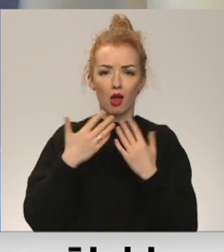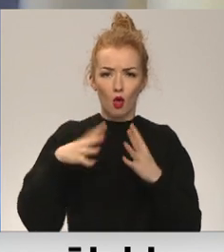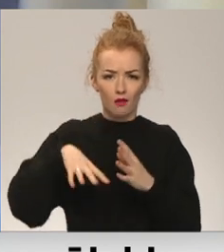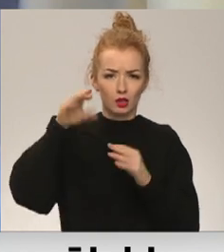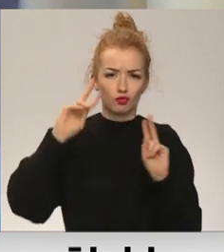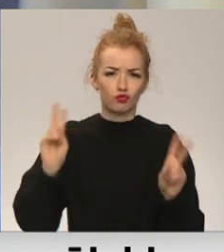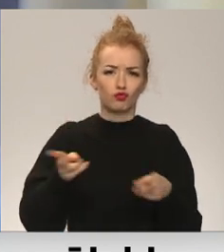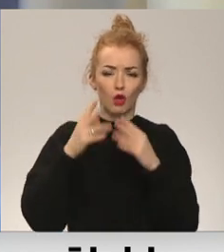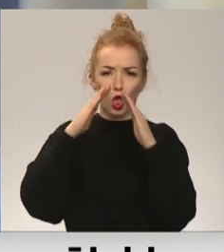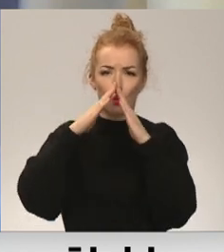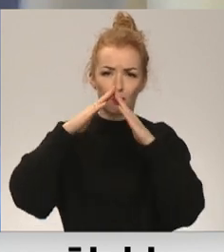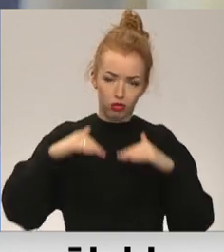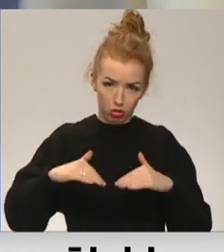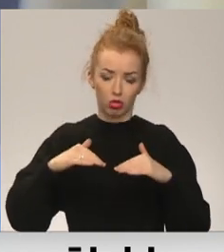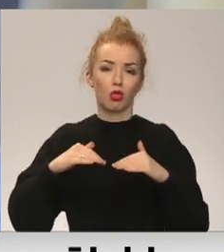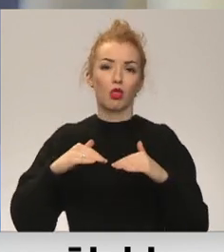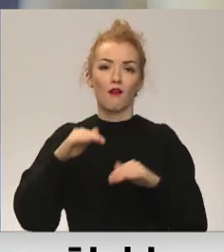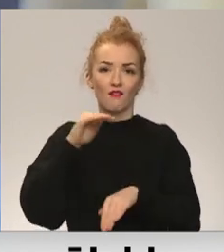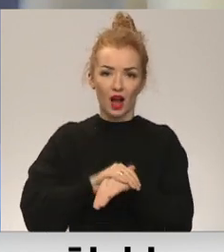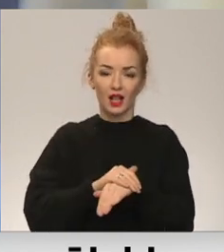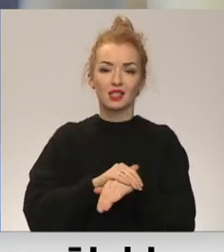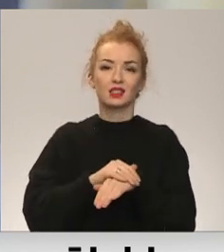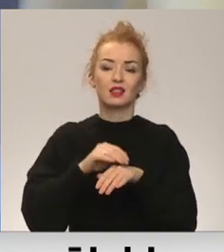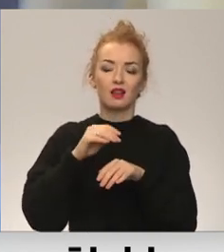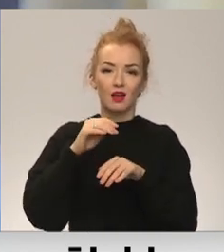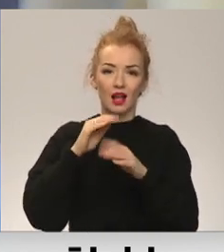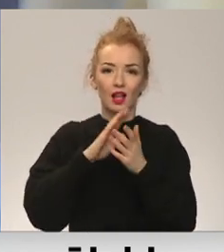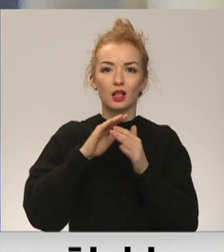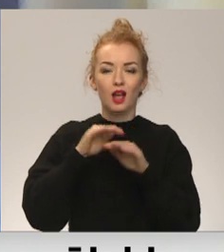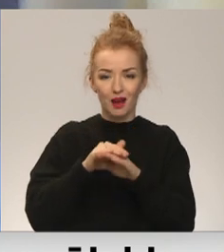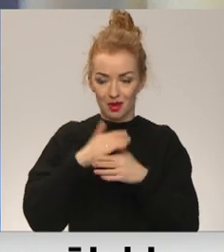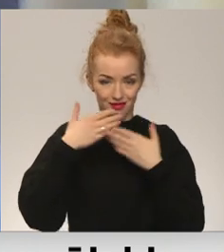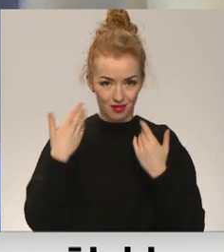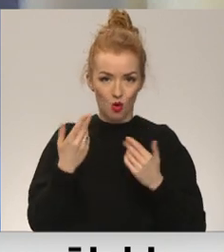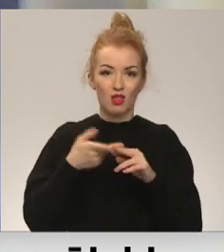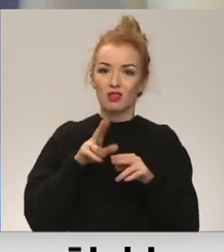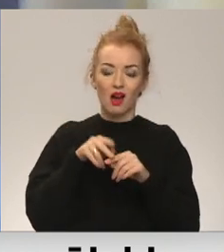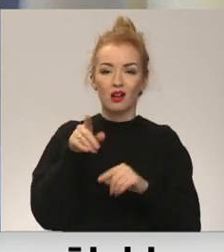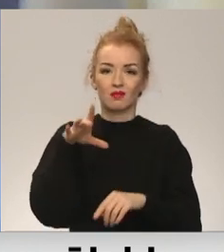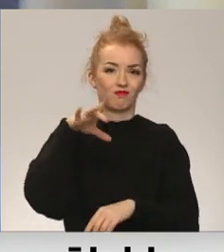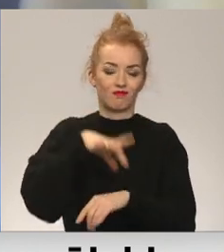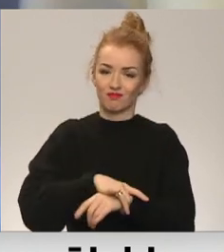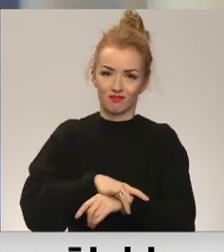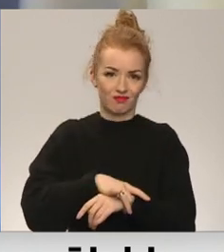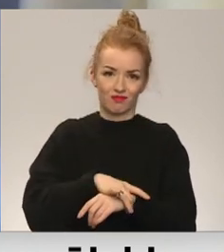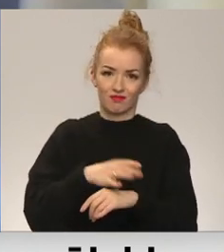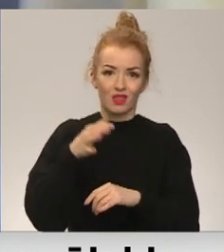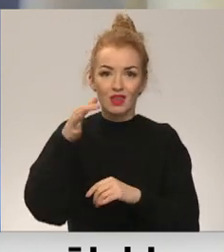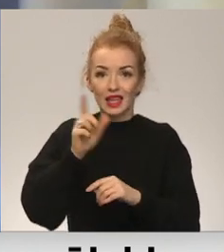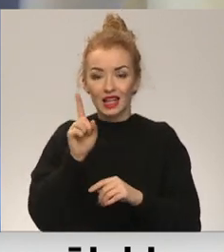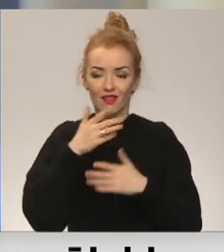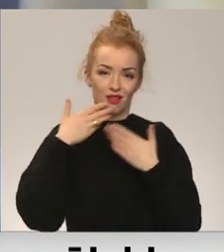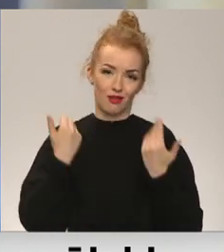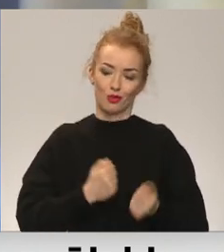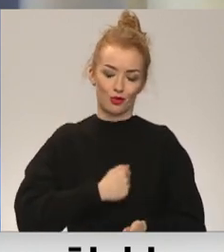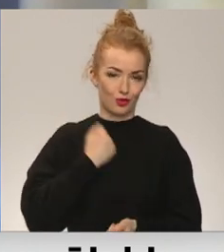liesmās, jums ir iebrucis, praktiski konstrukcijas jau ir sabrukušas. Tur jau pat ne to vien kā detektori ir grūti